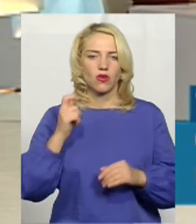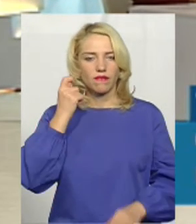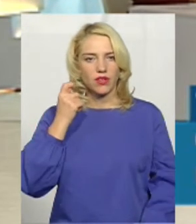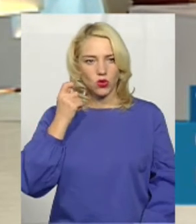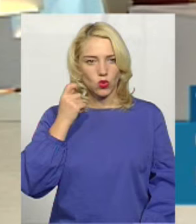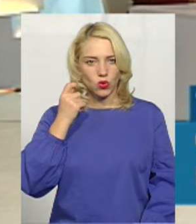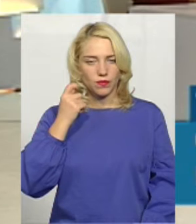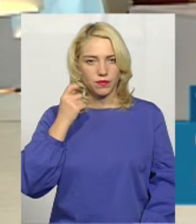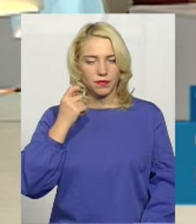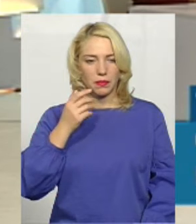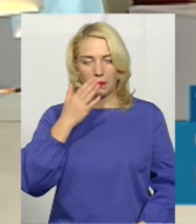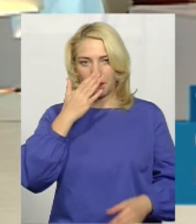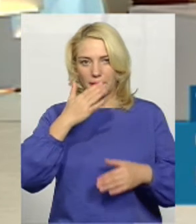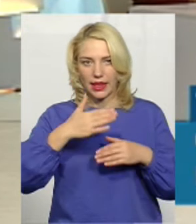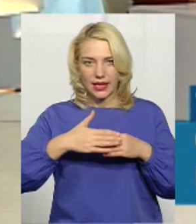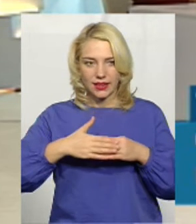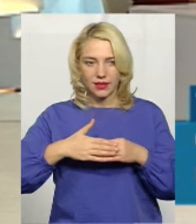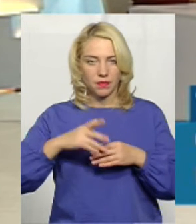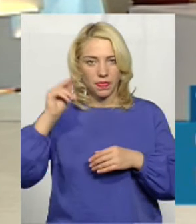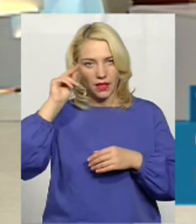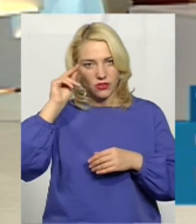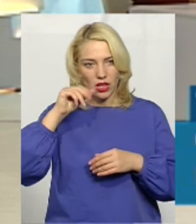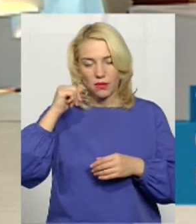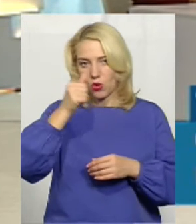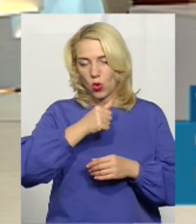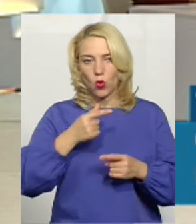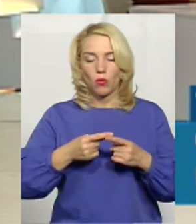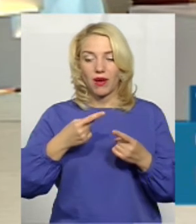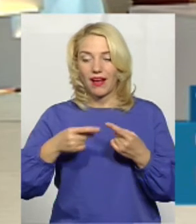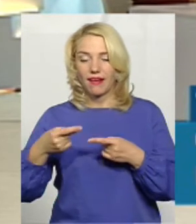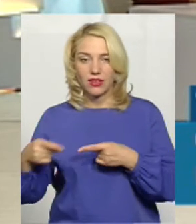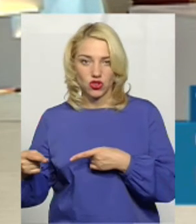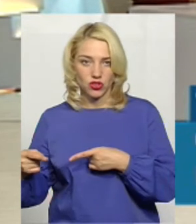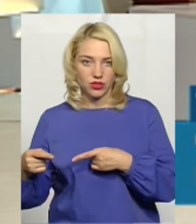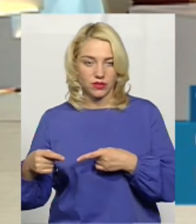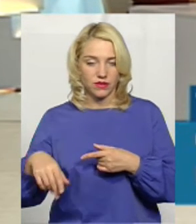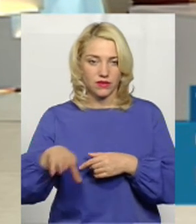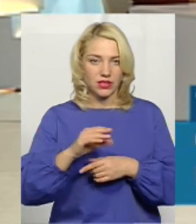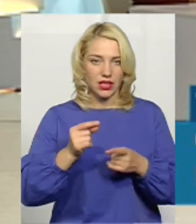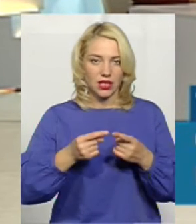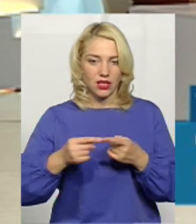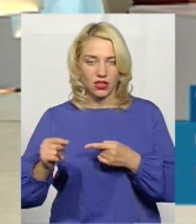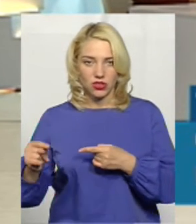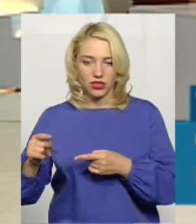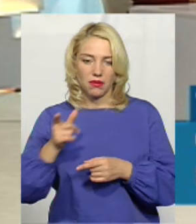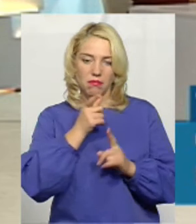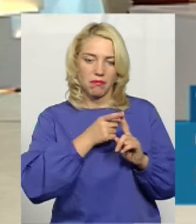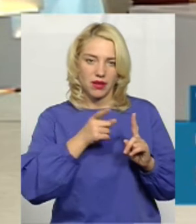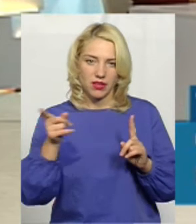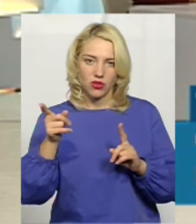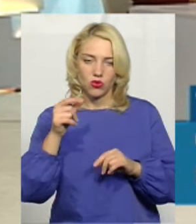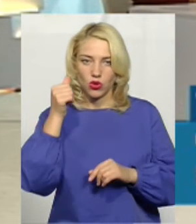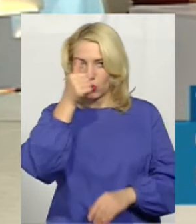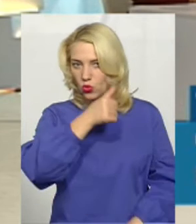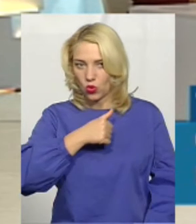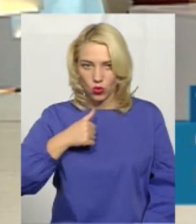саме перед навчальним роком. Всі інші періоди року, от